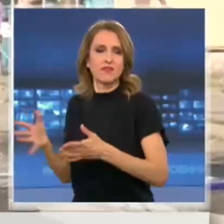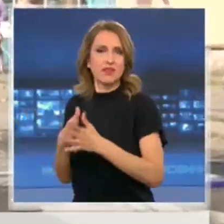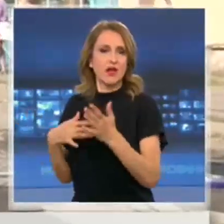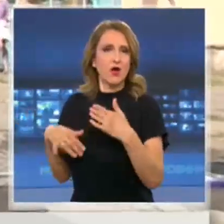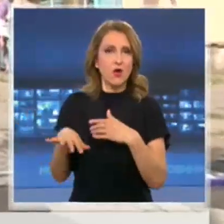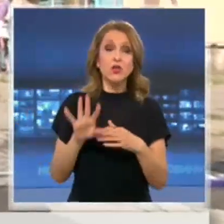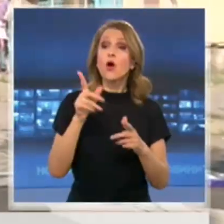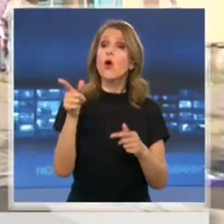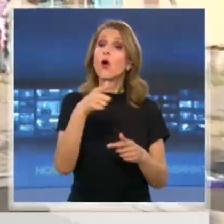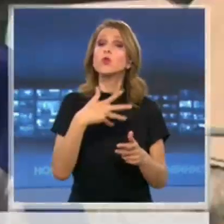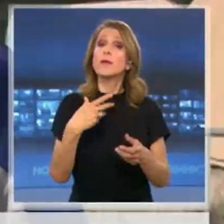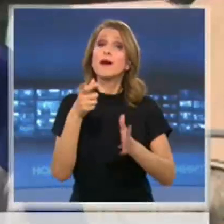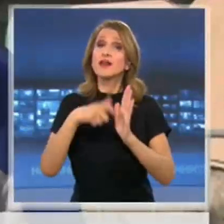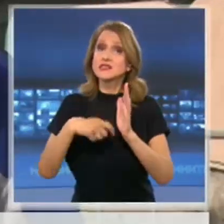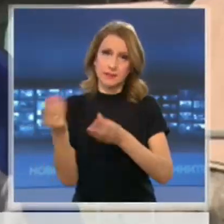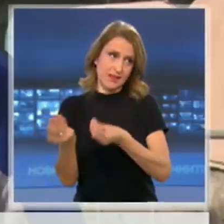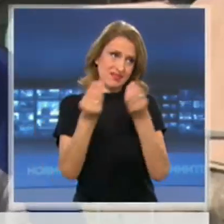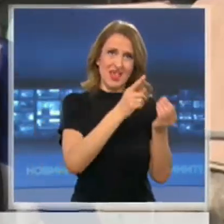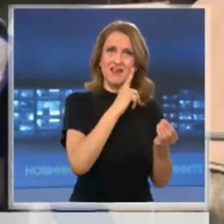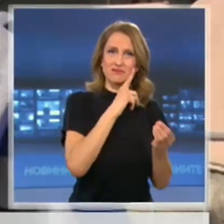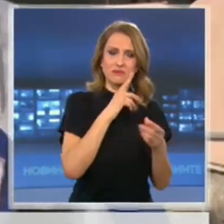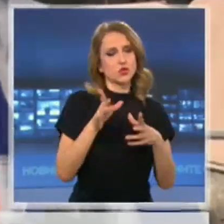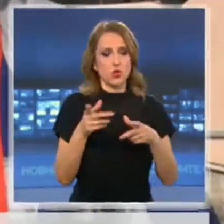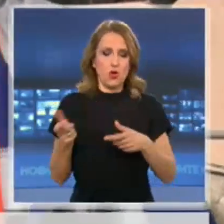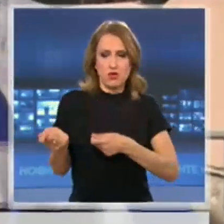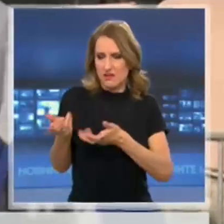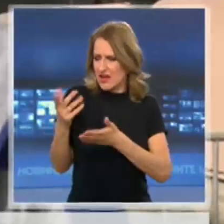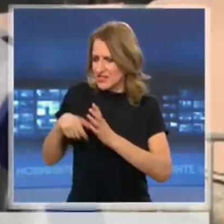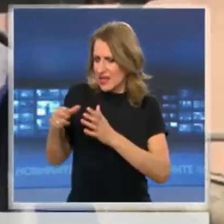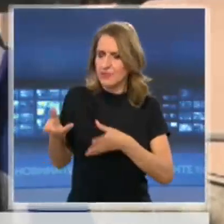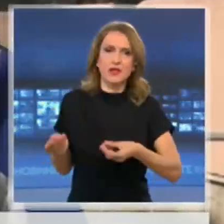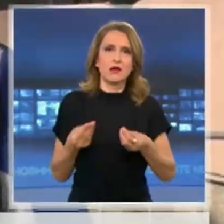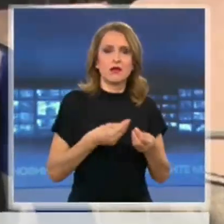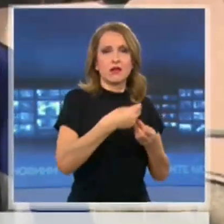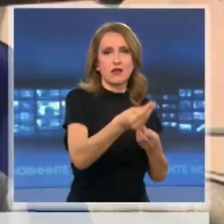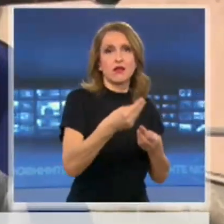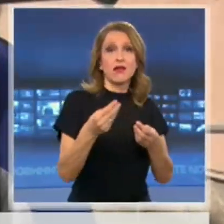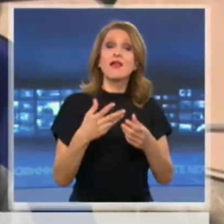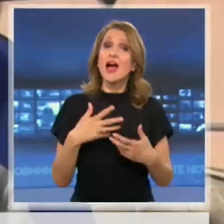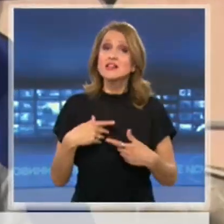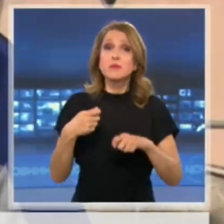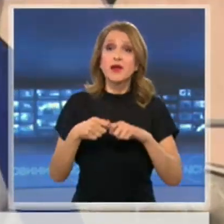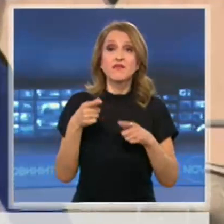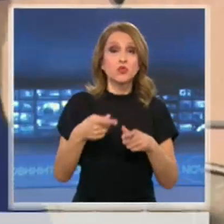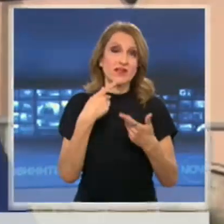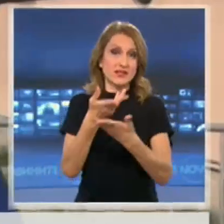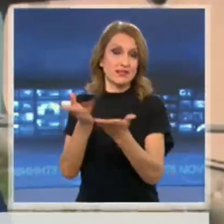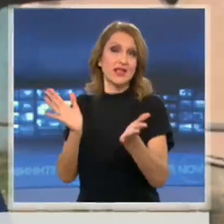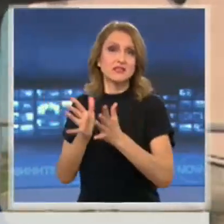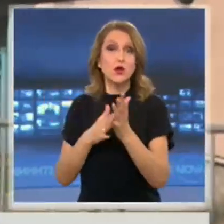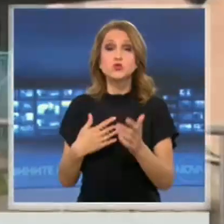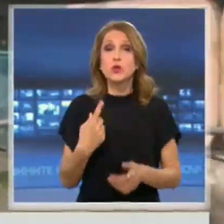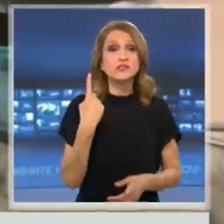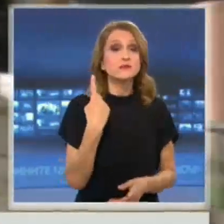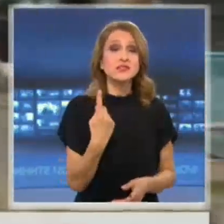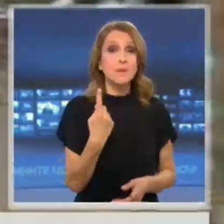Тойто има рецепта да му е дава. Той, което мога да направя и го правя за този народ, искам да го оценят. Защото съм сам